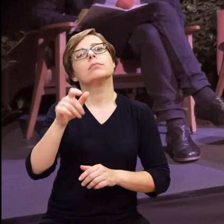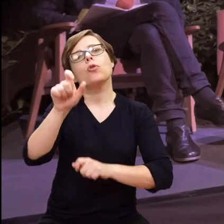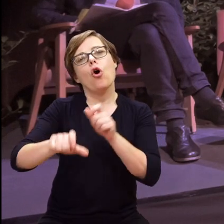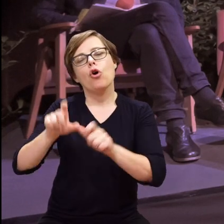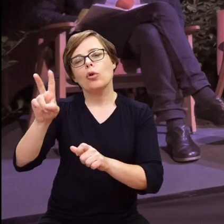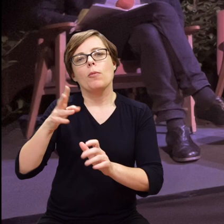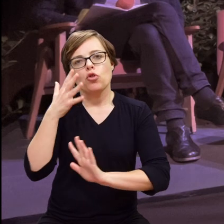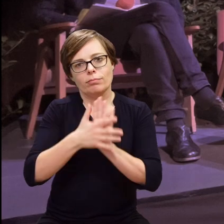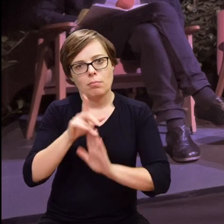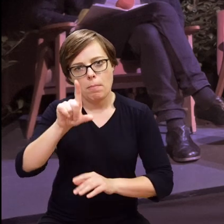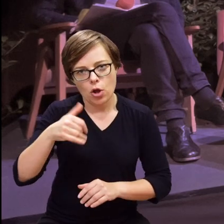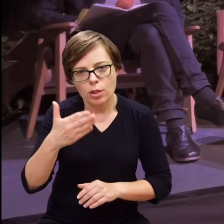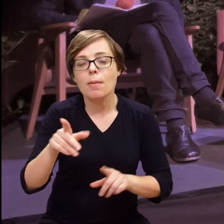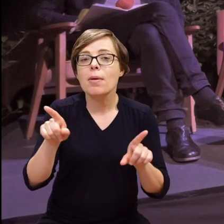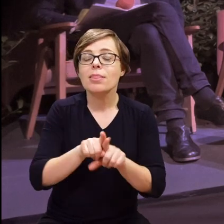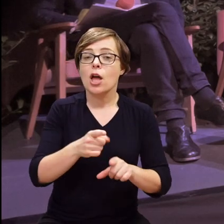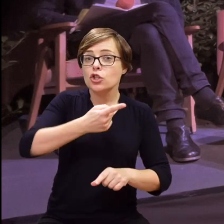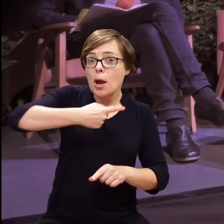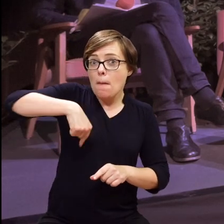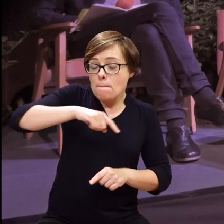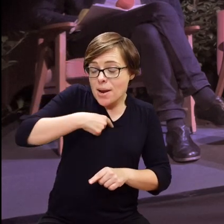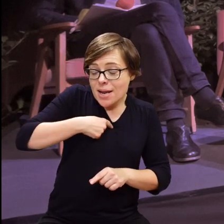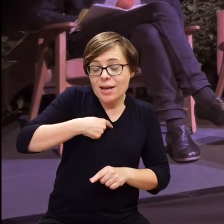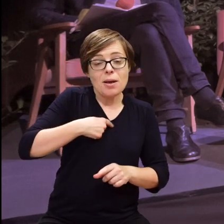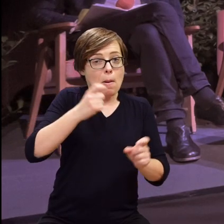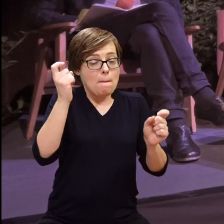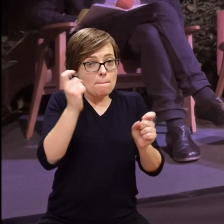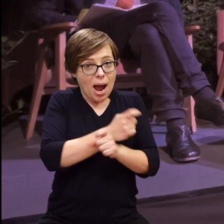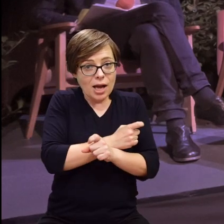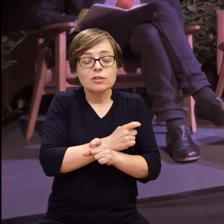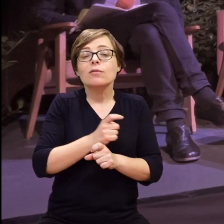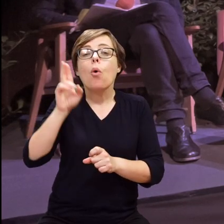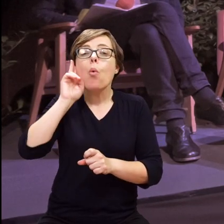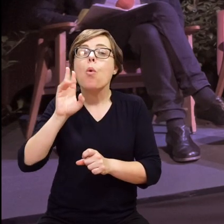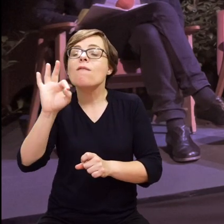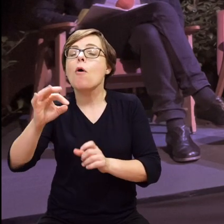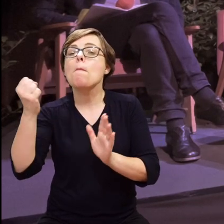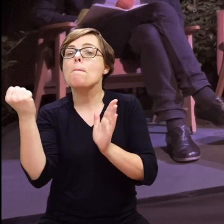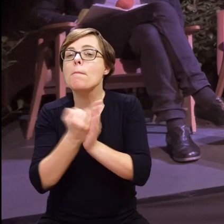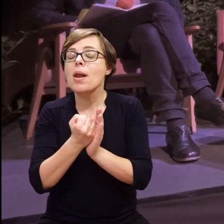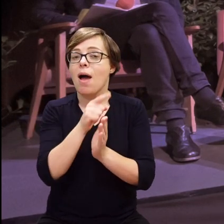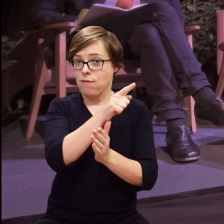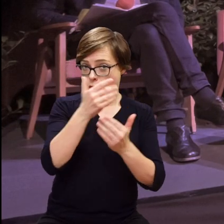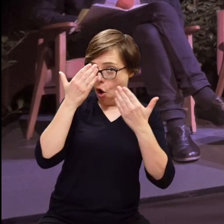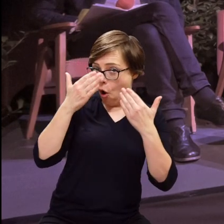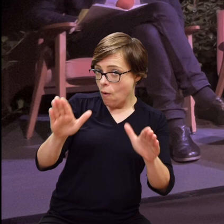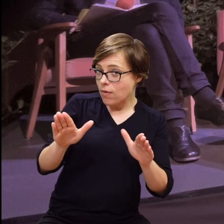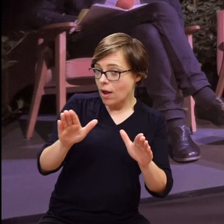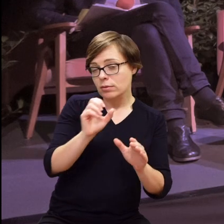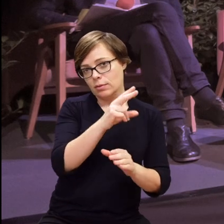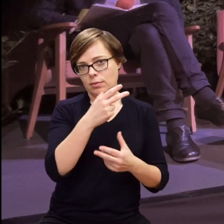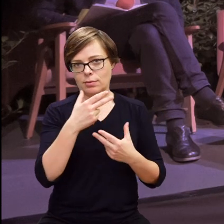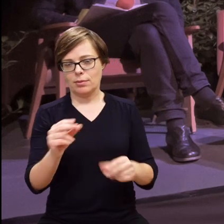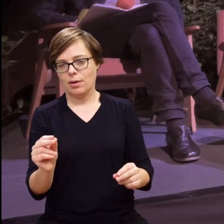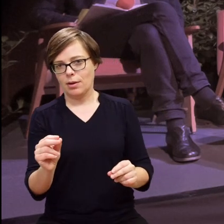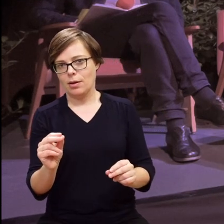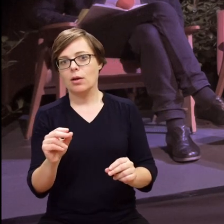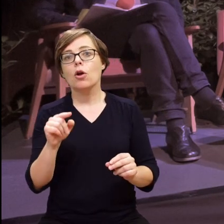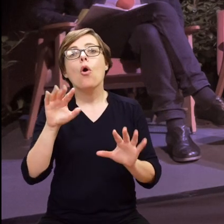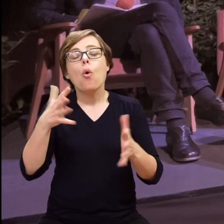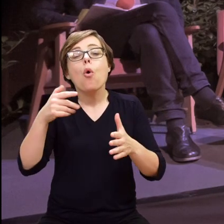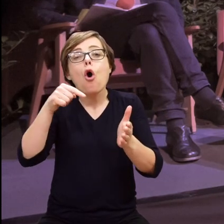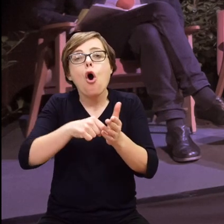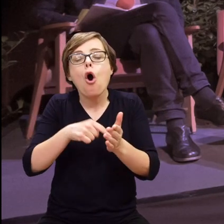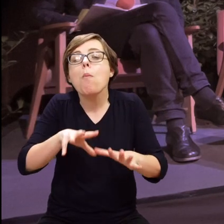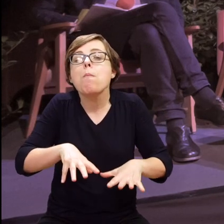użytkownikach tego języka i o tym, jak my jako kraj jesteśmy otwarci na prawo osób głuchych w tym zakresie, czyli właściwie to jest coś, co